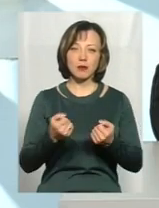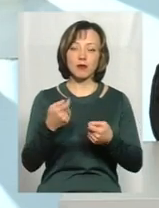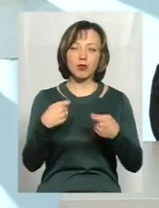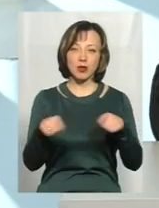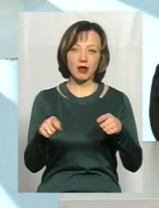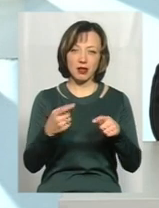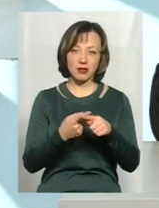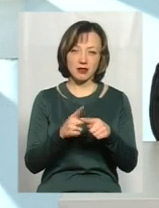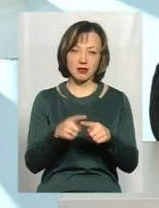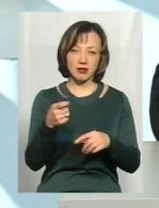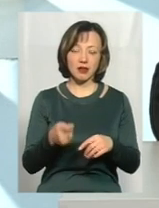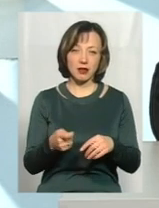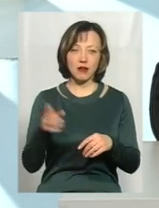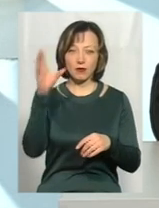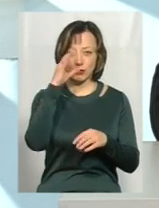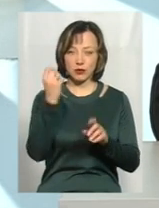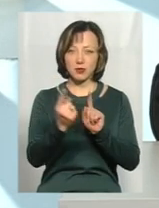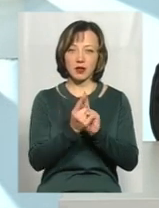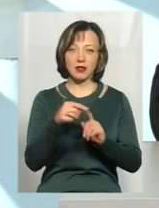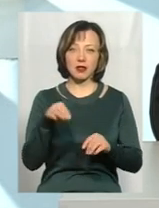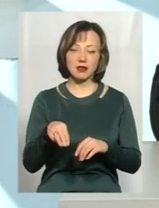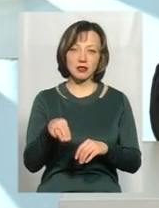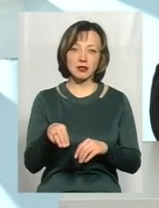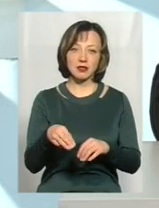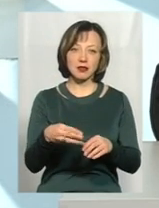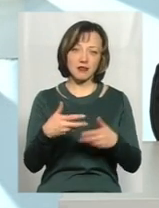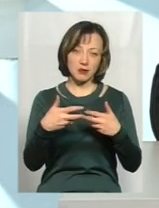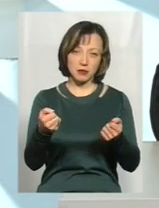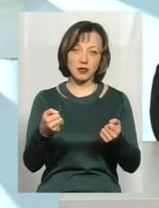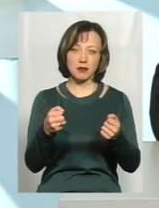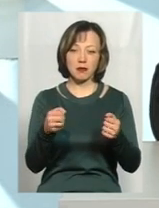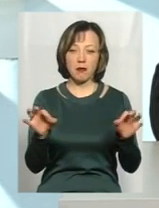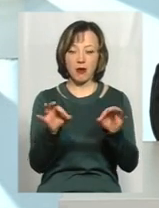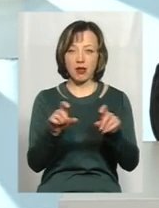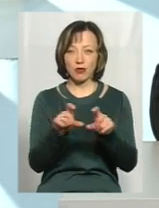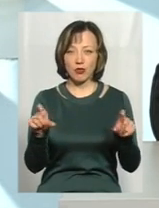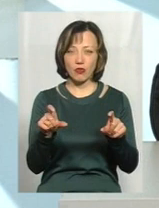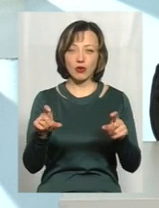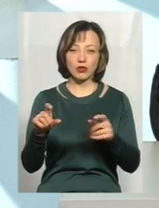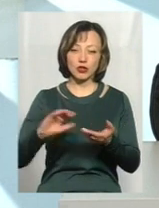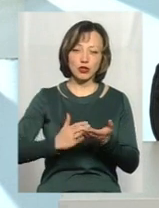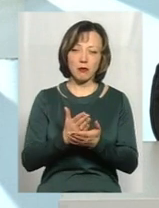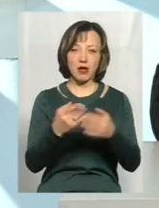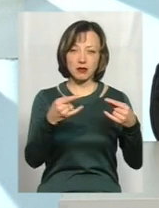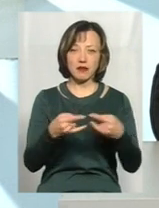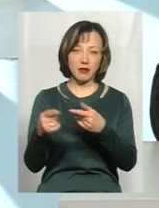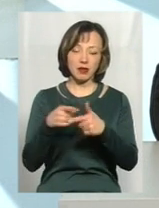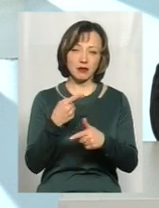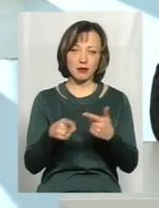навігатор. А вночі підходить до таксиста, візьміть пангентофон, візьміть GPS-навігатор, чи